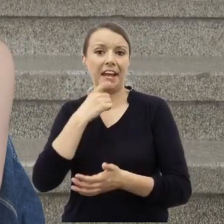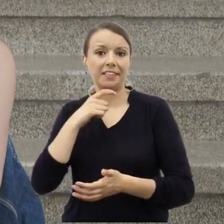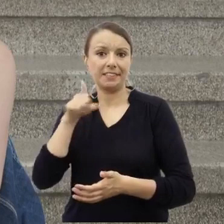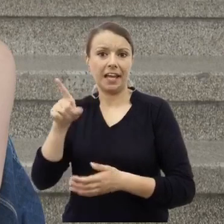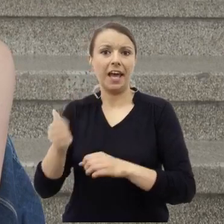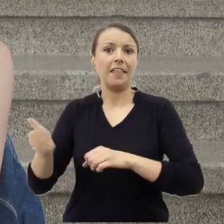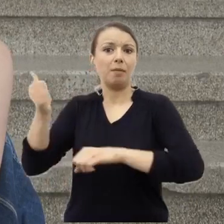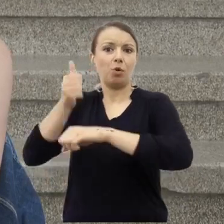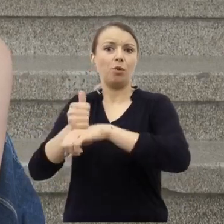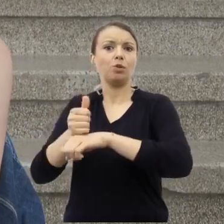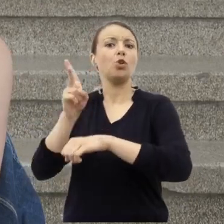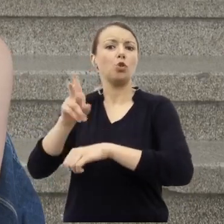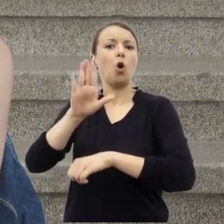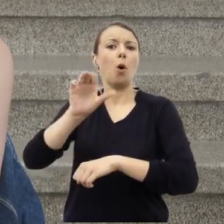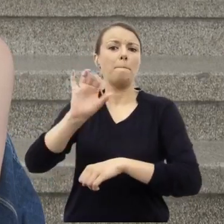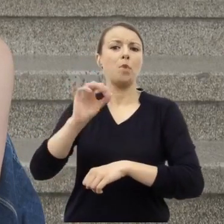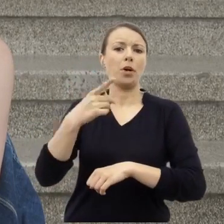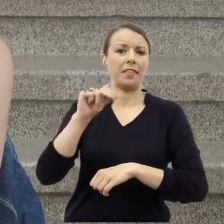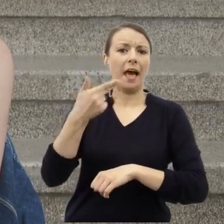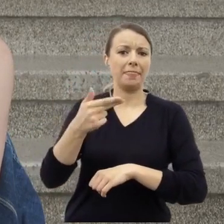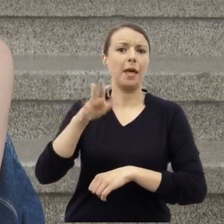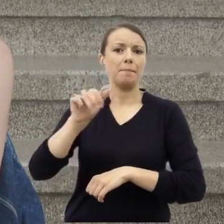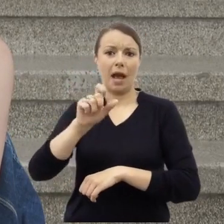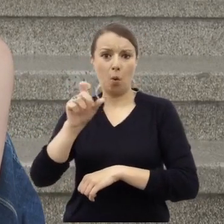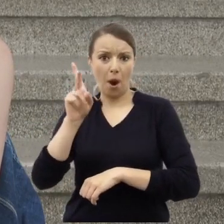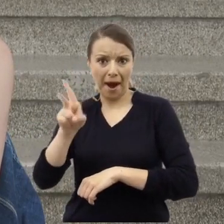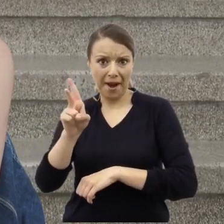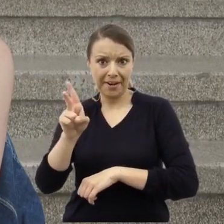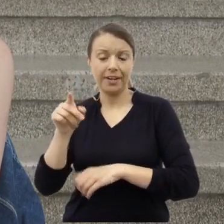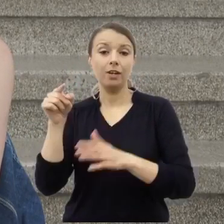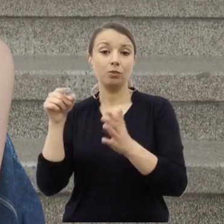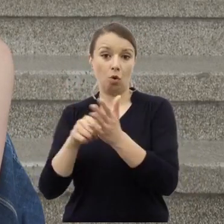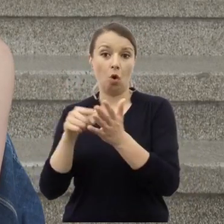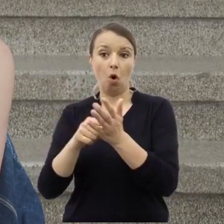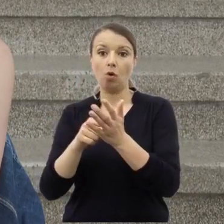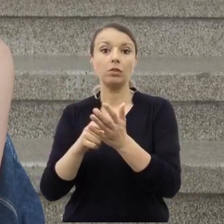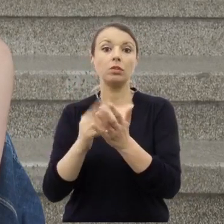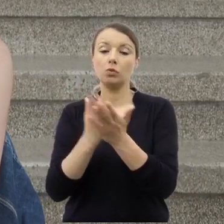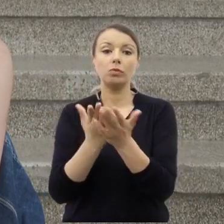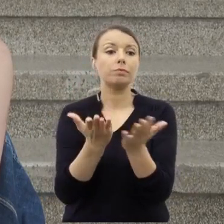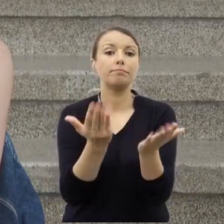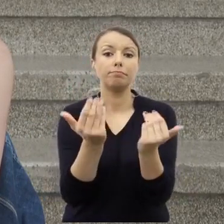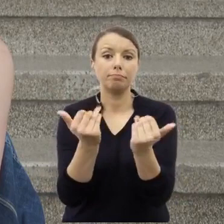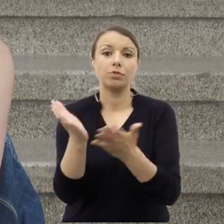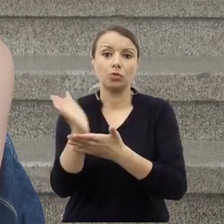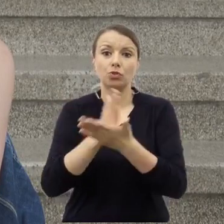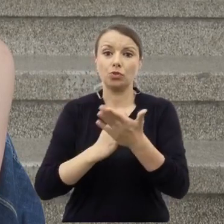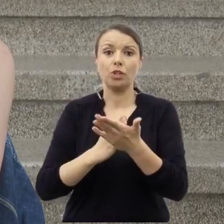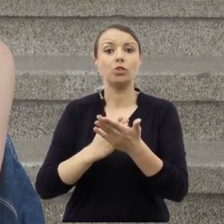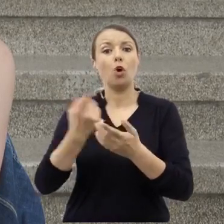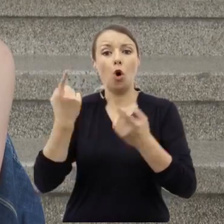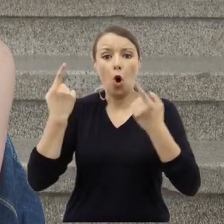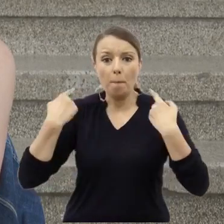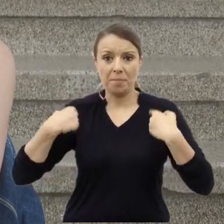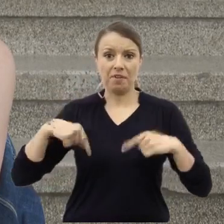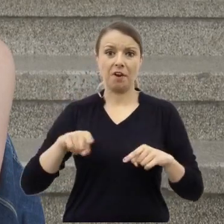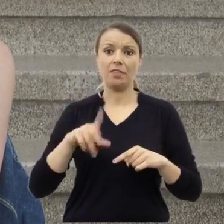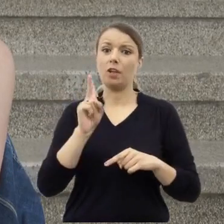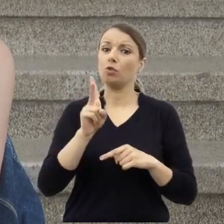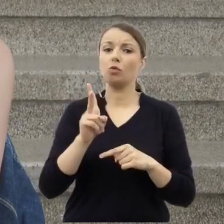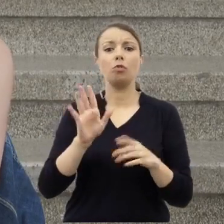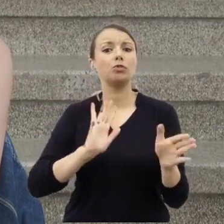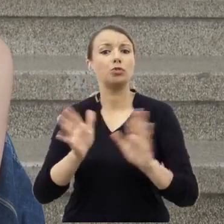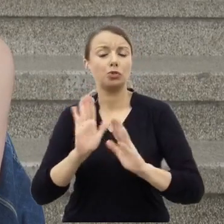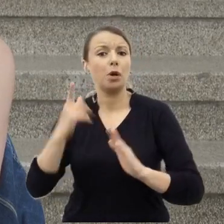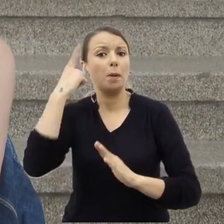przewodniczącym, grupuje istotną część społeczeństwa obywatelskiego w tym mieście, która dba o pamięć